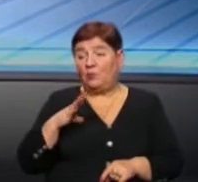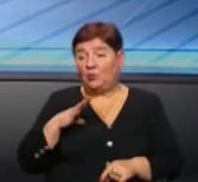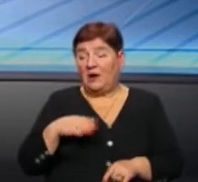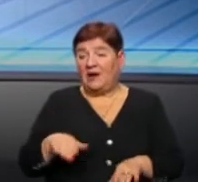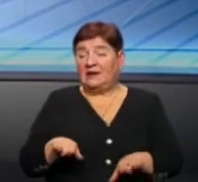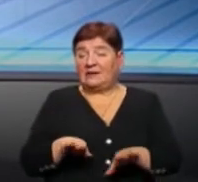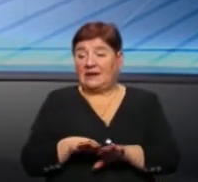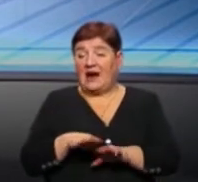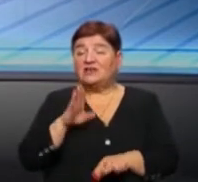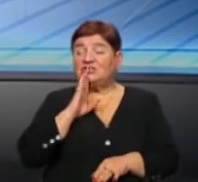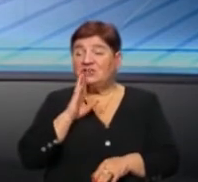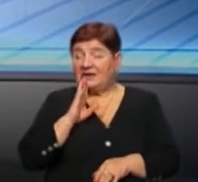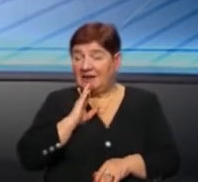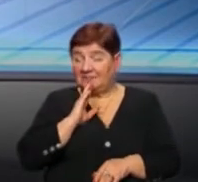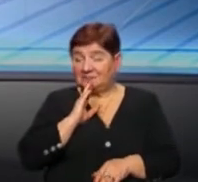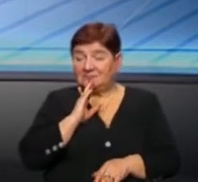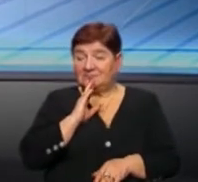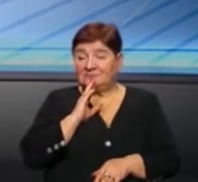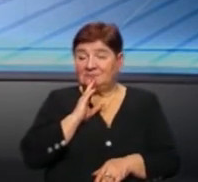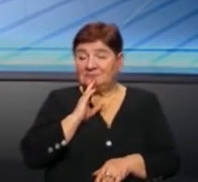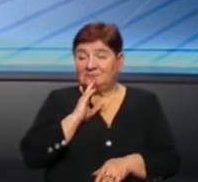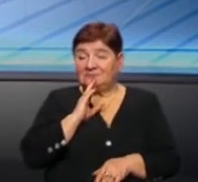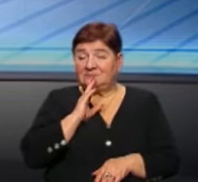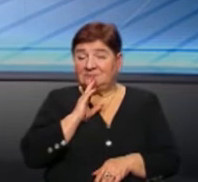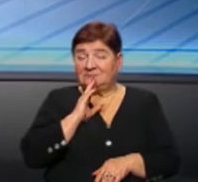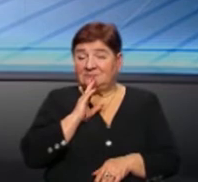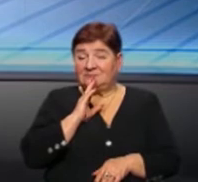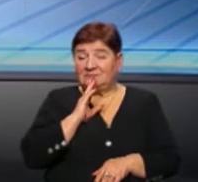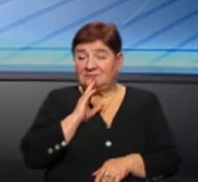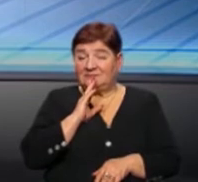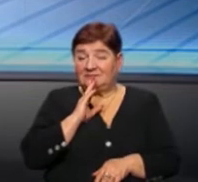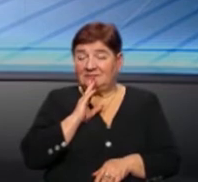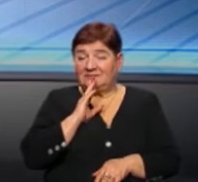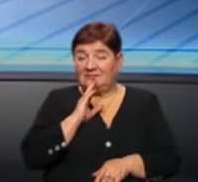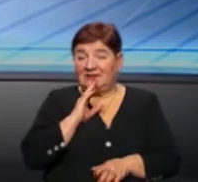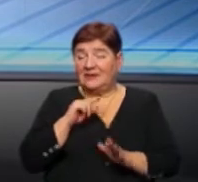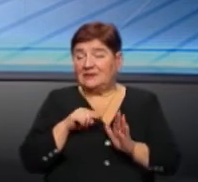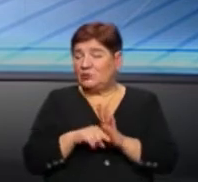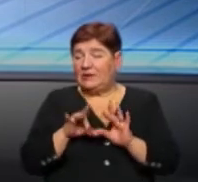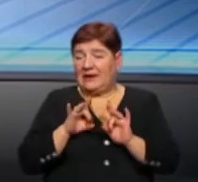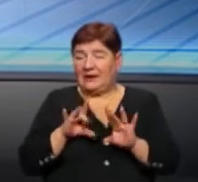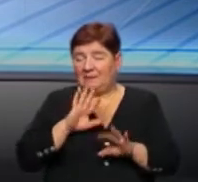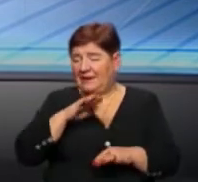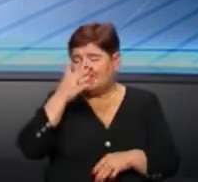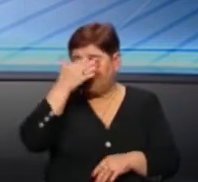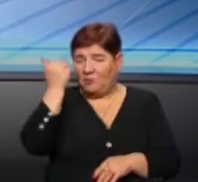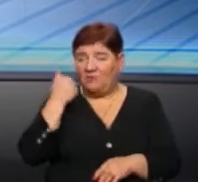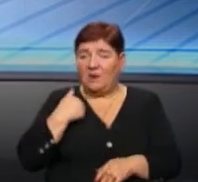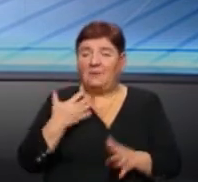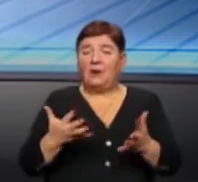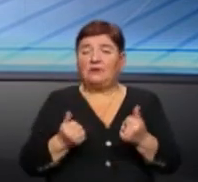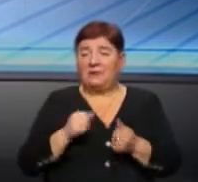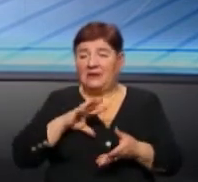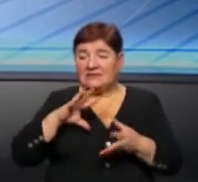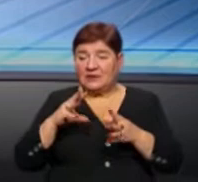дискредитація жінки. І суть реклами не пам'ятаю, але ми отримали